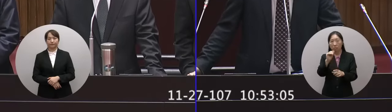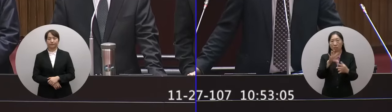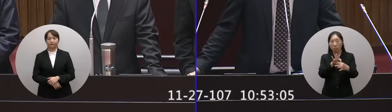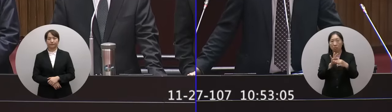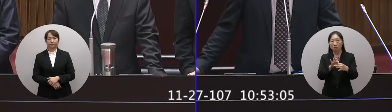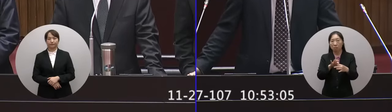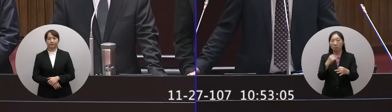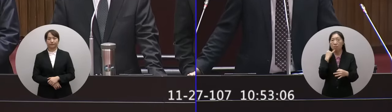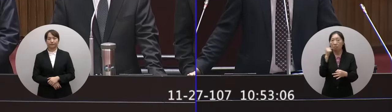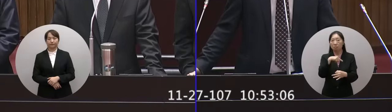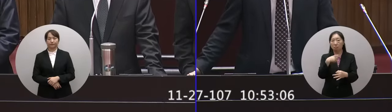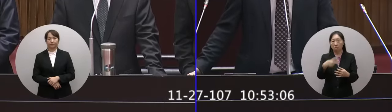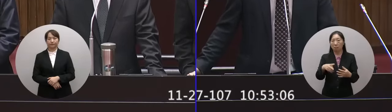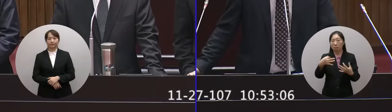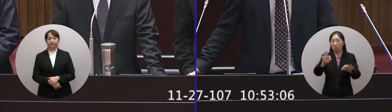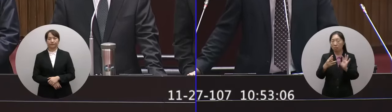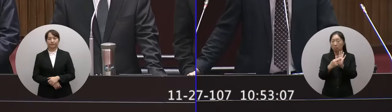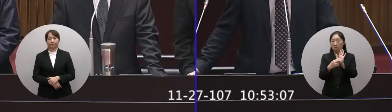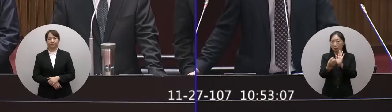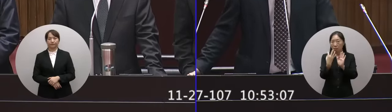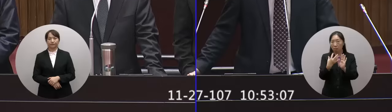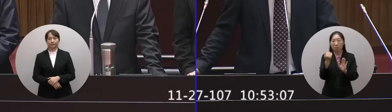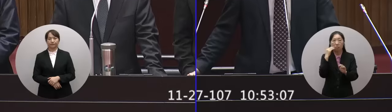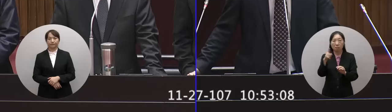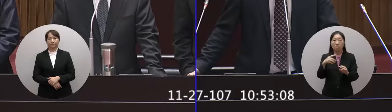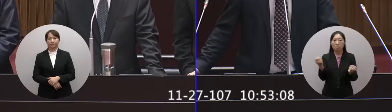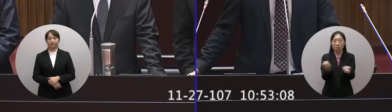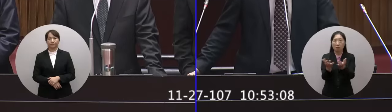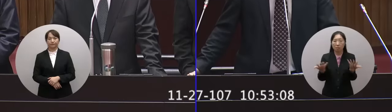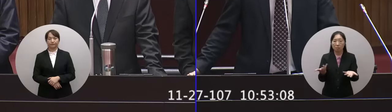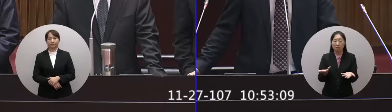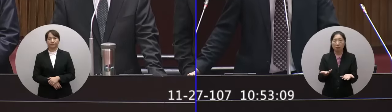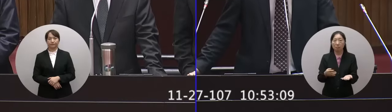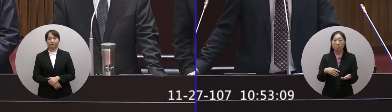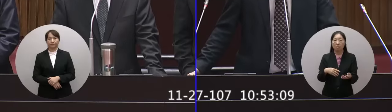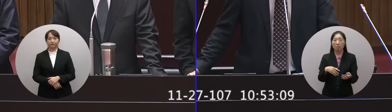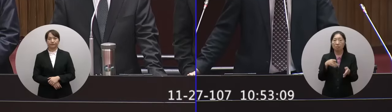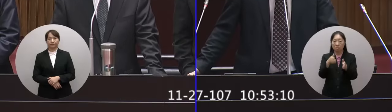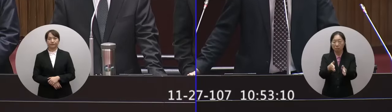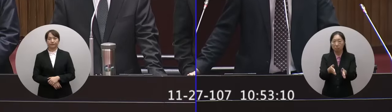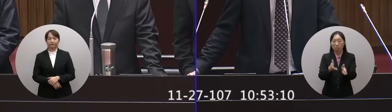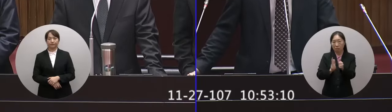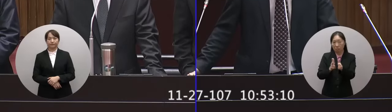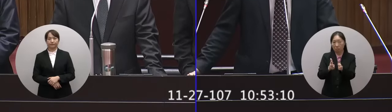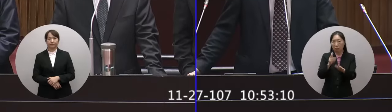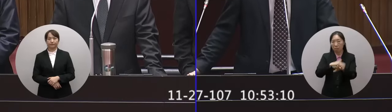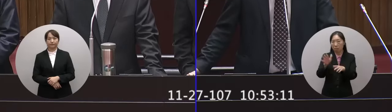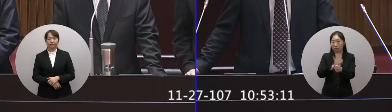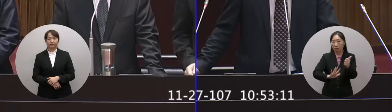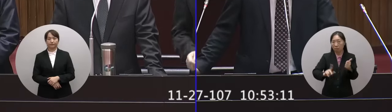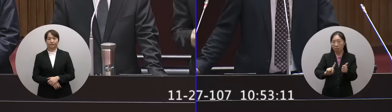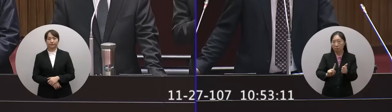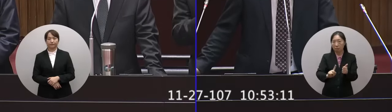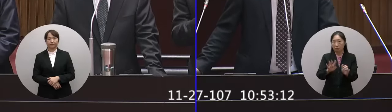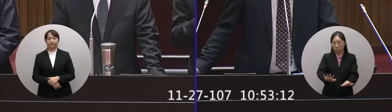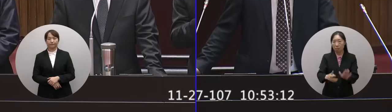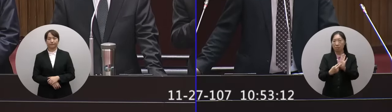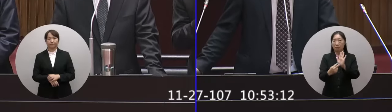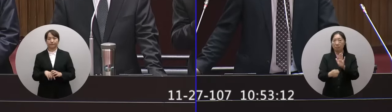要的跟大家說明一下主峰棒出問題的話對於列車行車的安全會產生什麼影響請說明